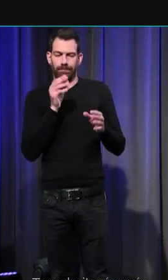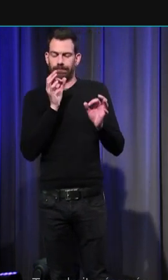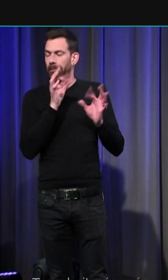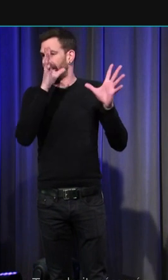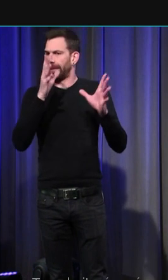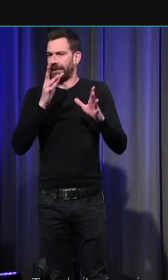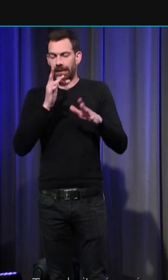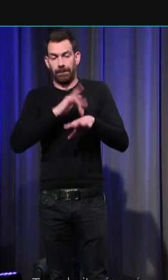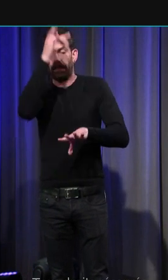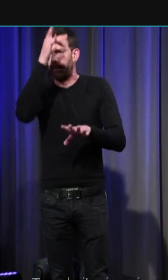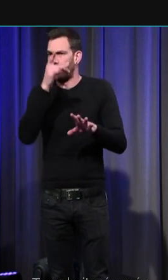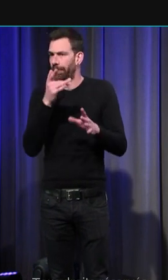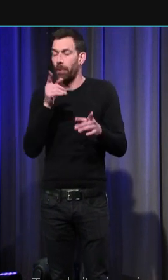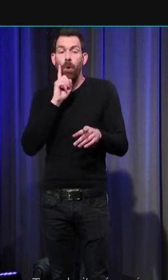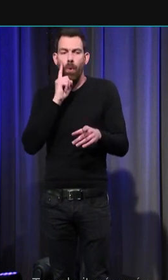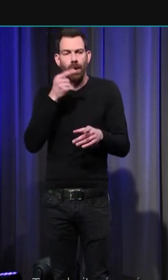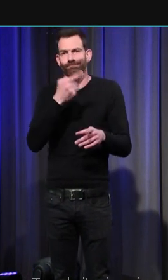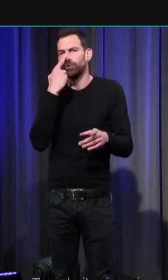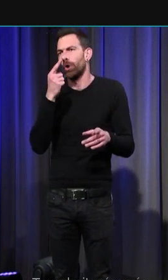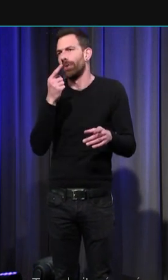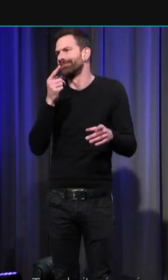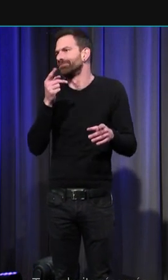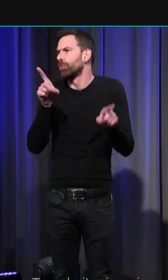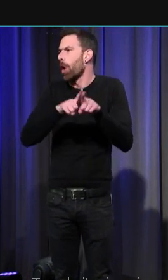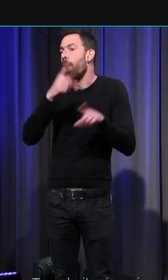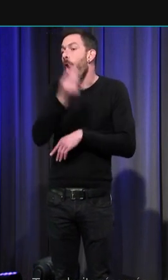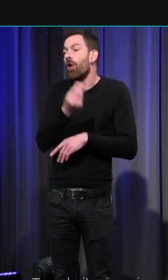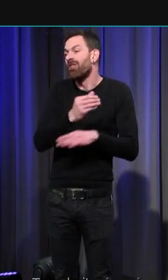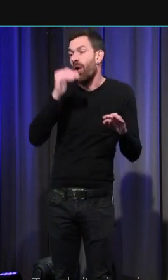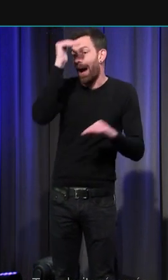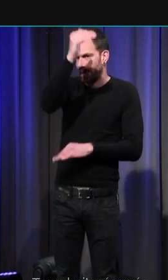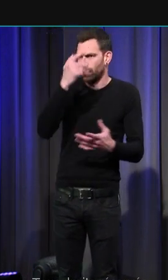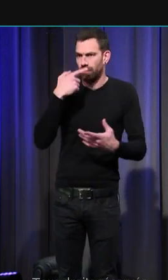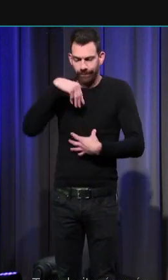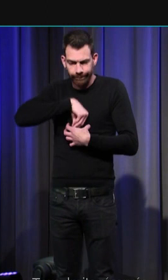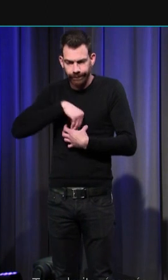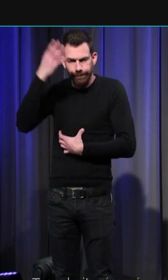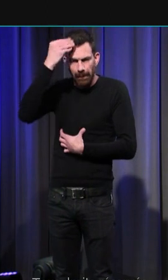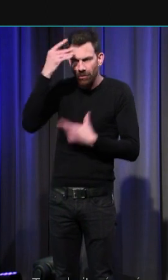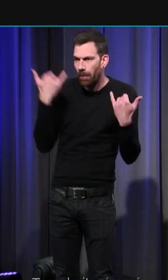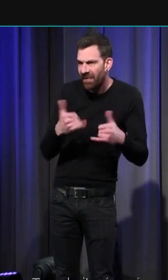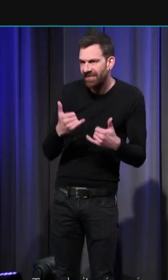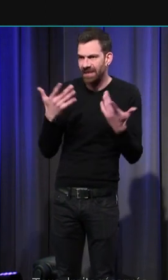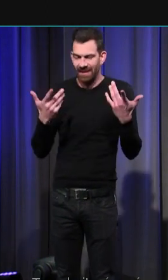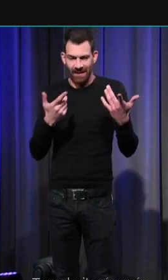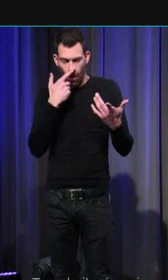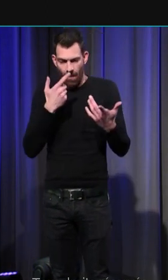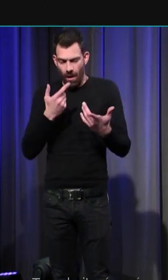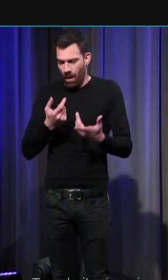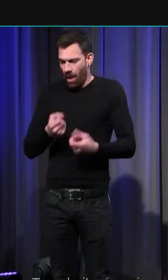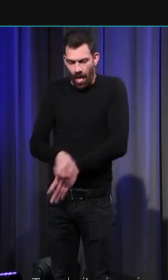quelque peu immatures, incapables de réfréner leurs pulsions, toujours, en tout cas, dans la spontanéité